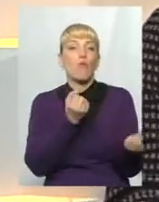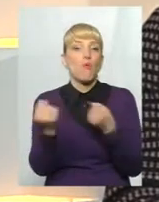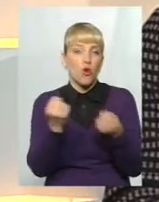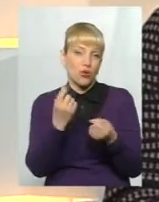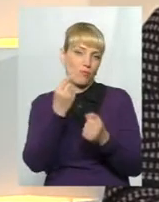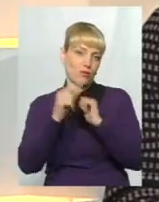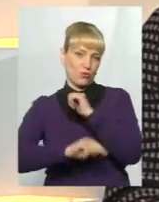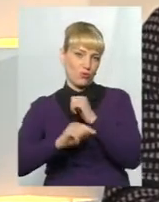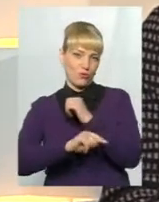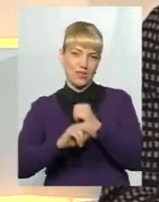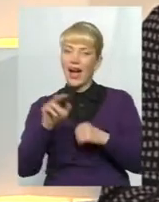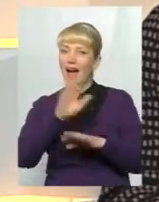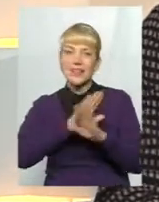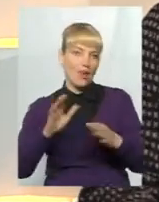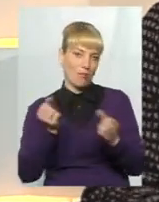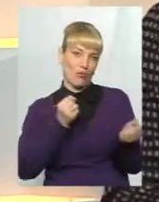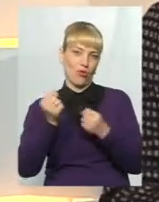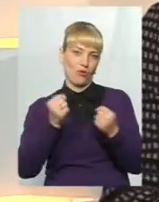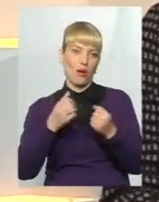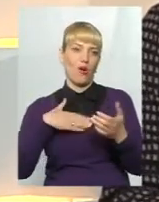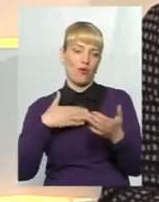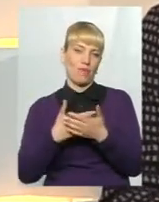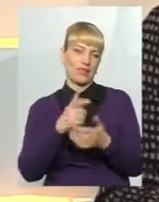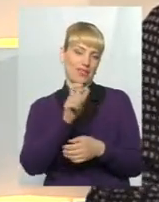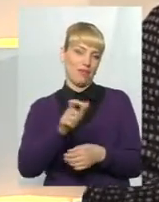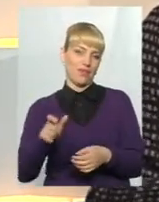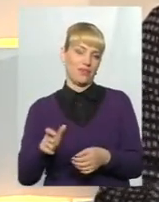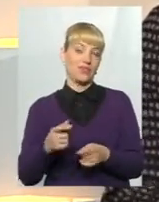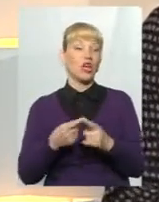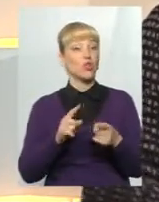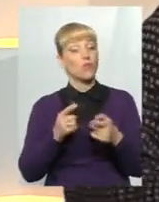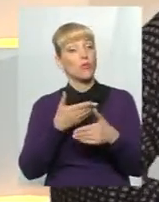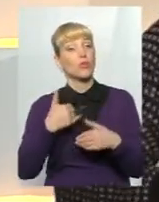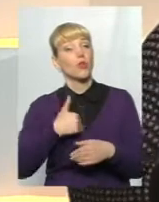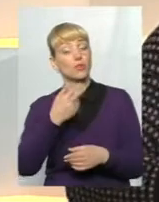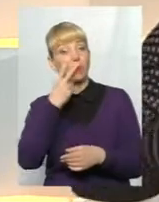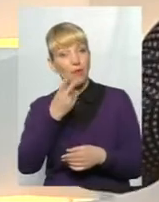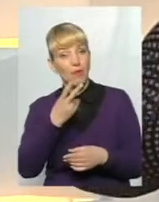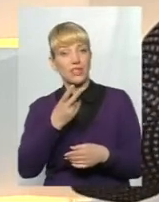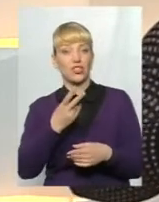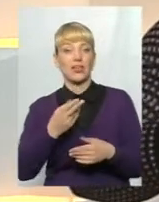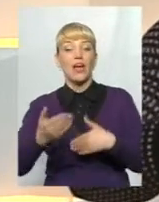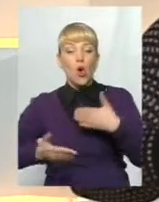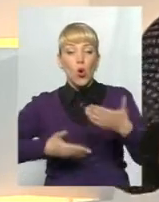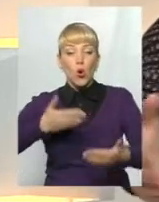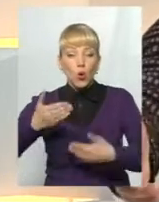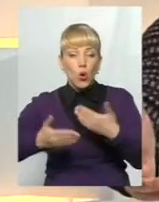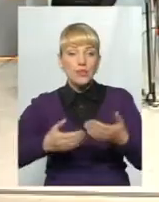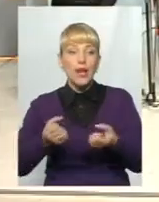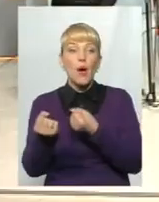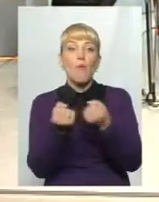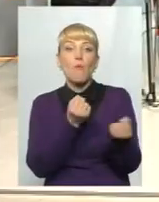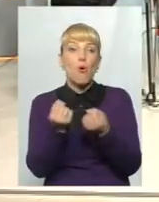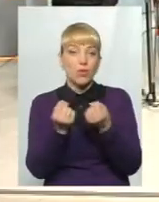громадськими активістами. І тому ми зараз хочемо побачити дієві кроки боротьби з